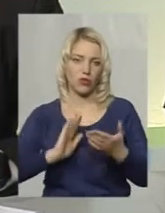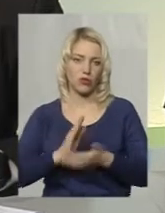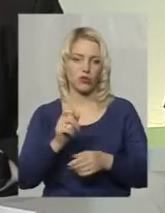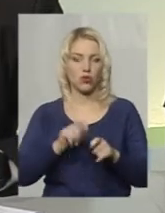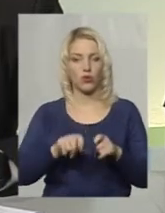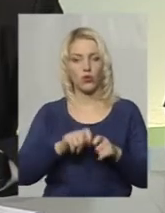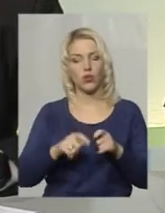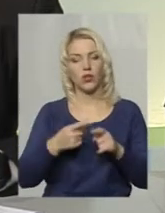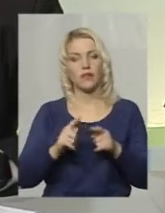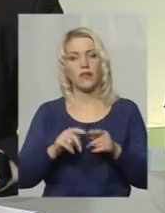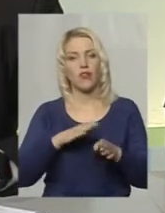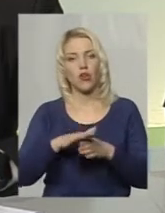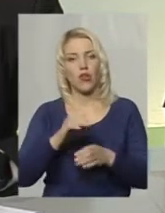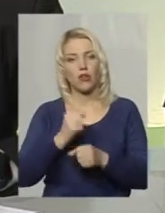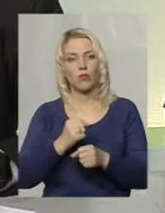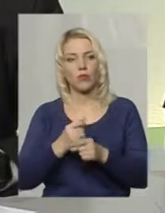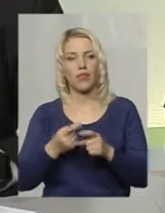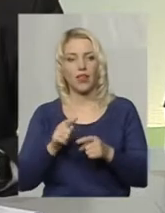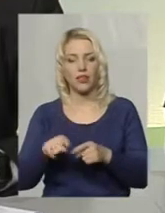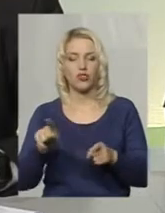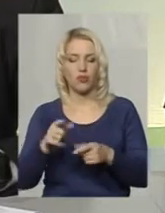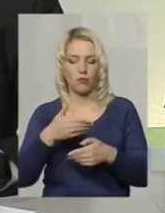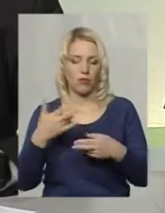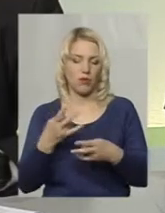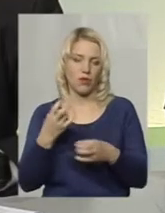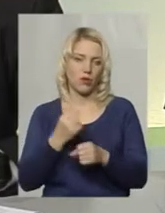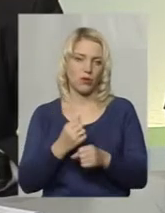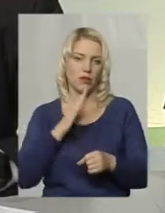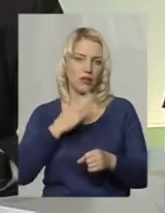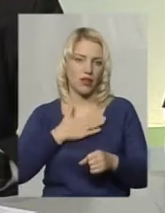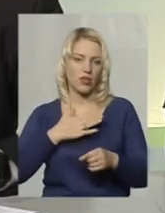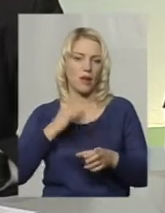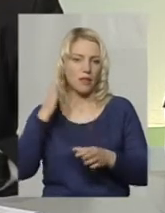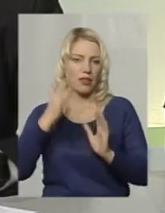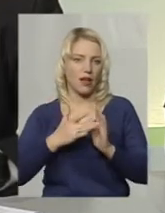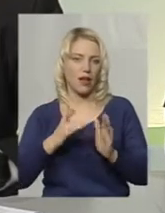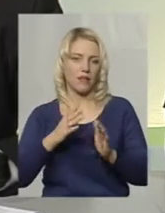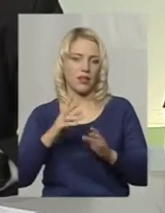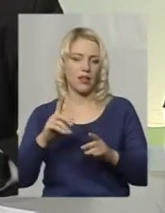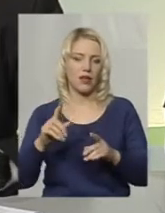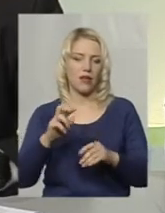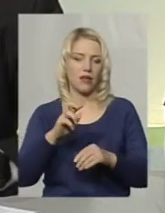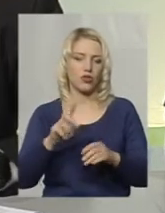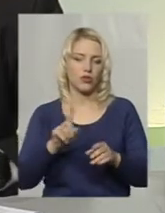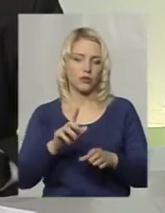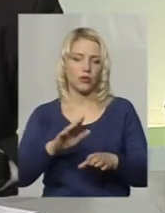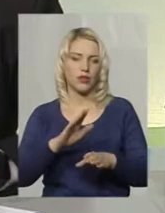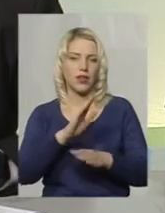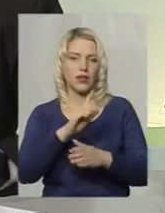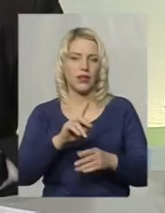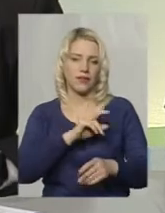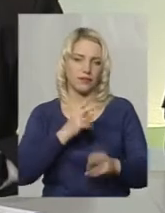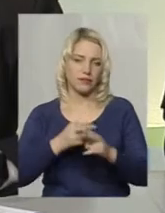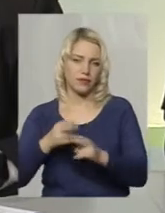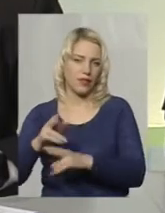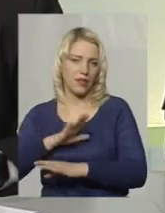виконанням цих робіт – це якраз є те, що ми будемо робити. Адже наша основна мета – розблокувати дорогу і зробити, щоб громадяни були щасливими. Тому навіщо їх притягати